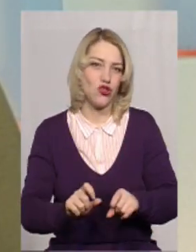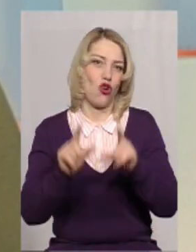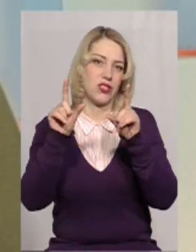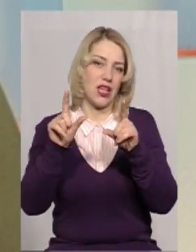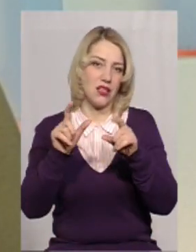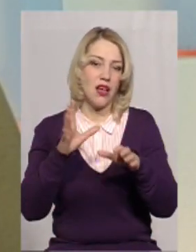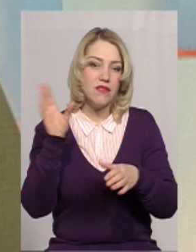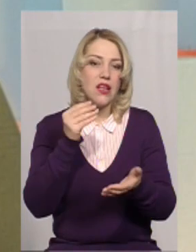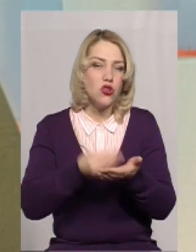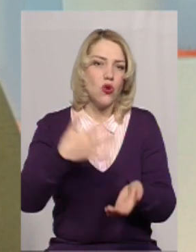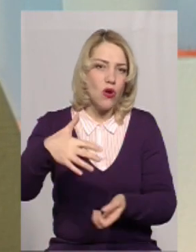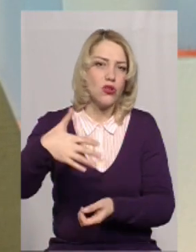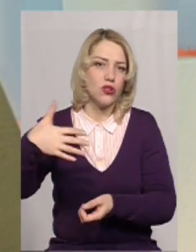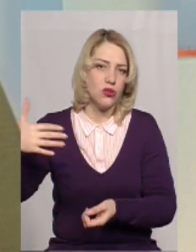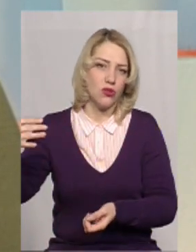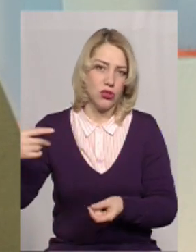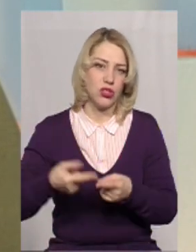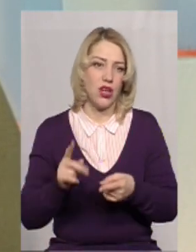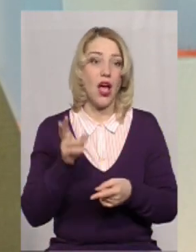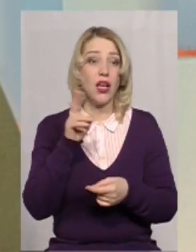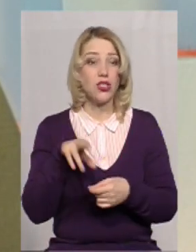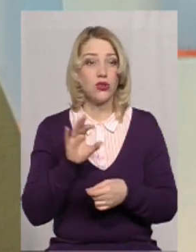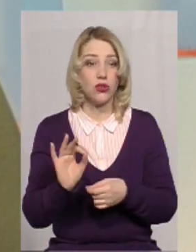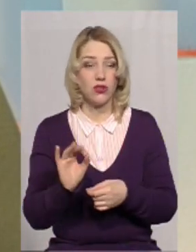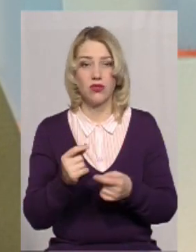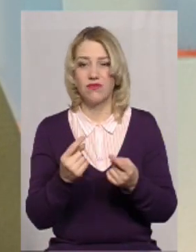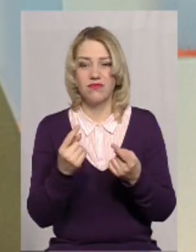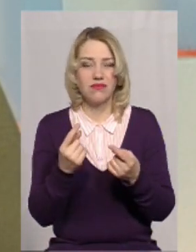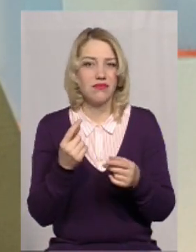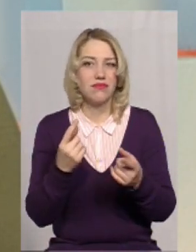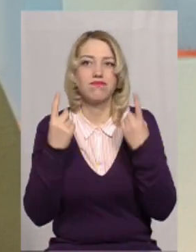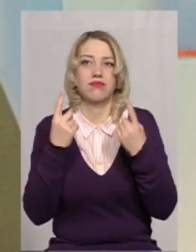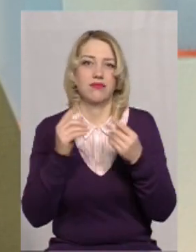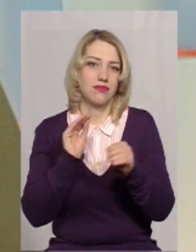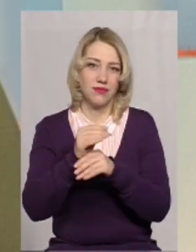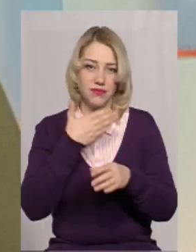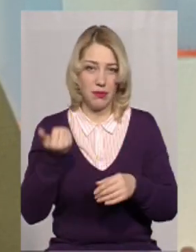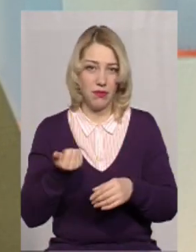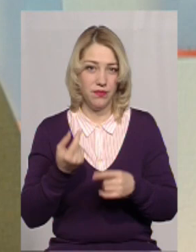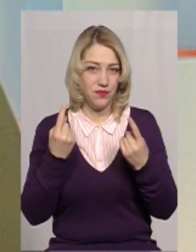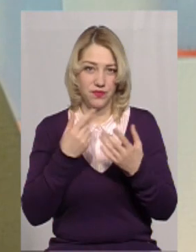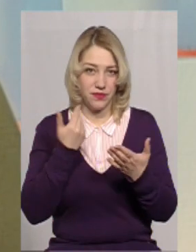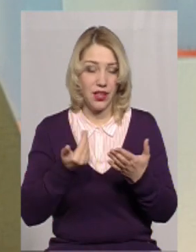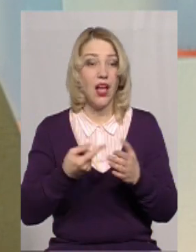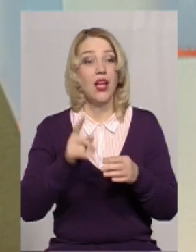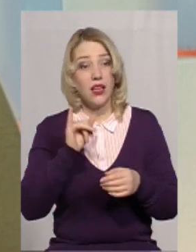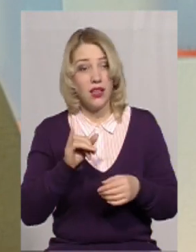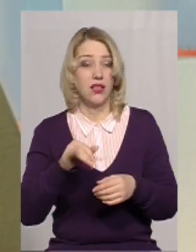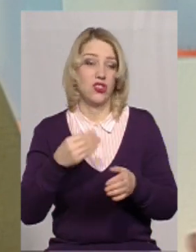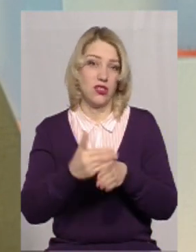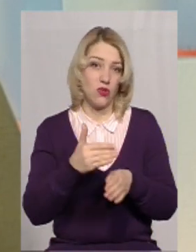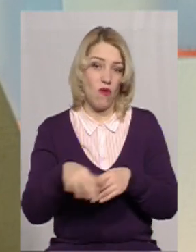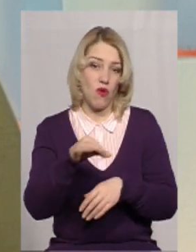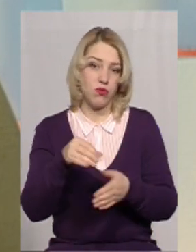дорожче, ліки дорожчують, а кошти, на жаль, ну, якщо збільшується, там, не суттєво. І плюс, частково обласний бюджет